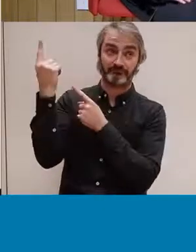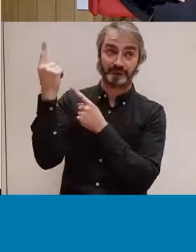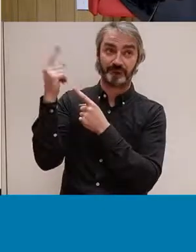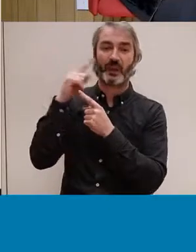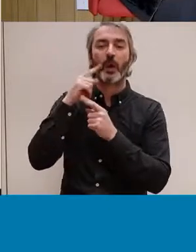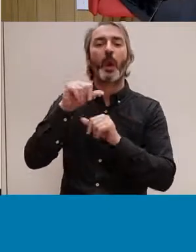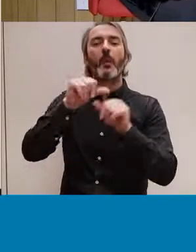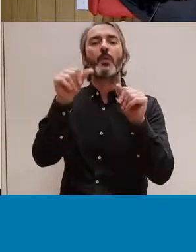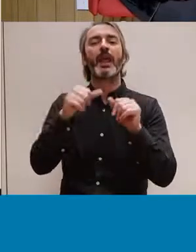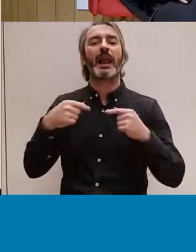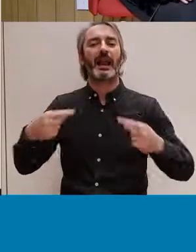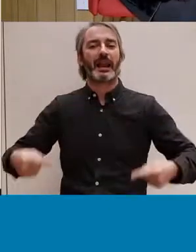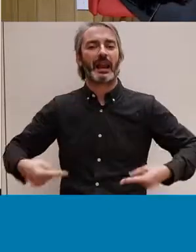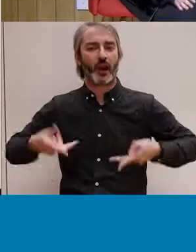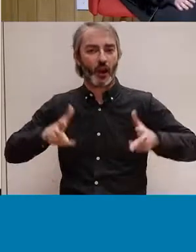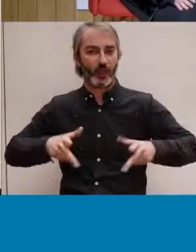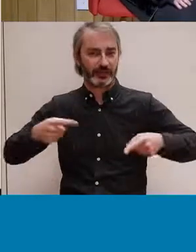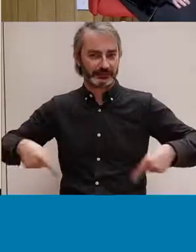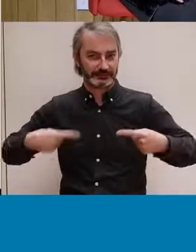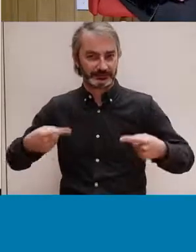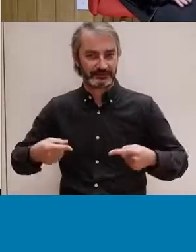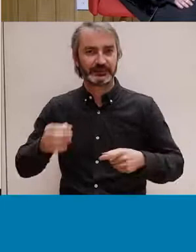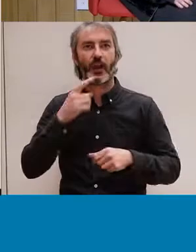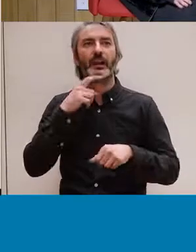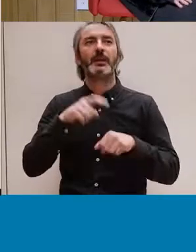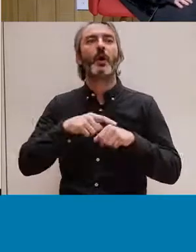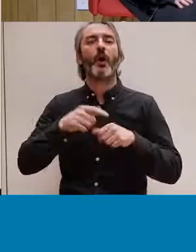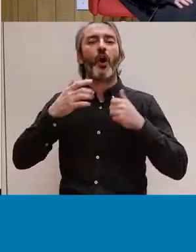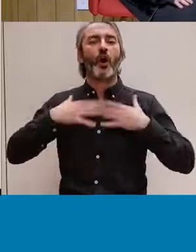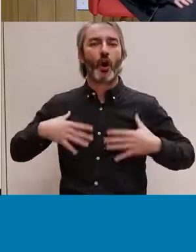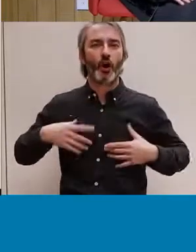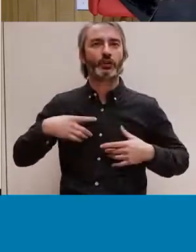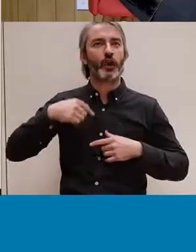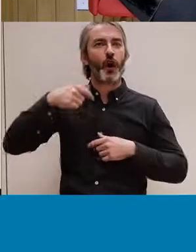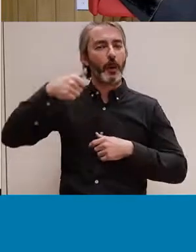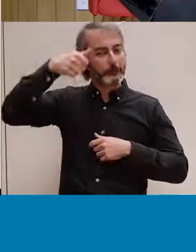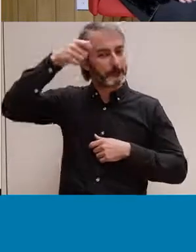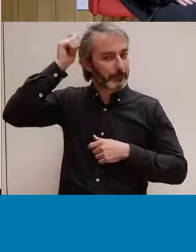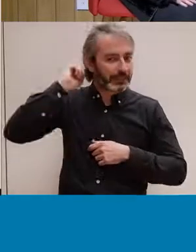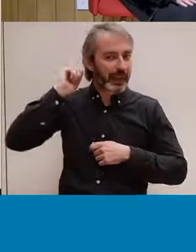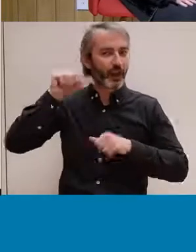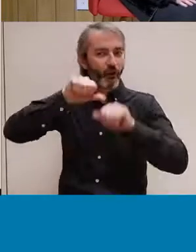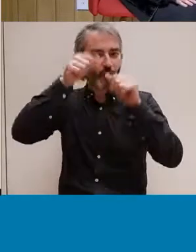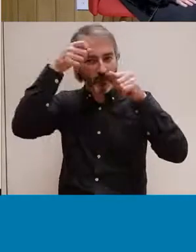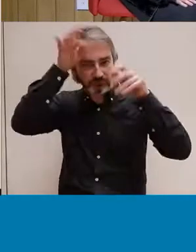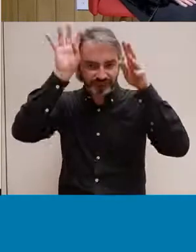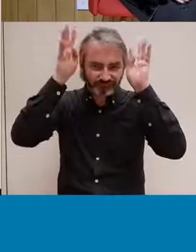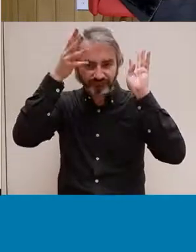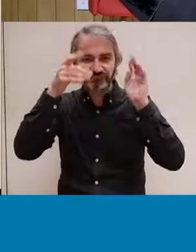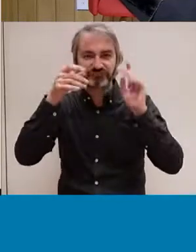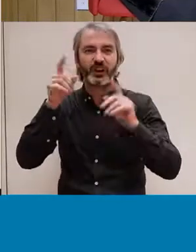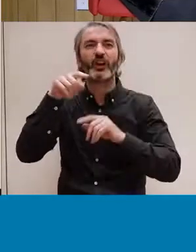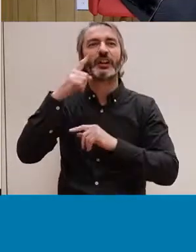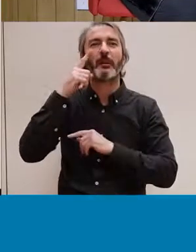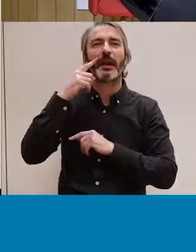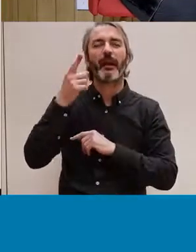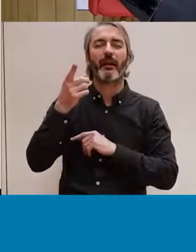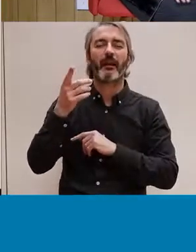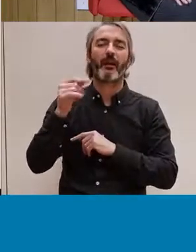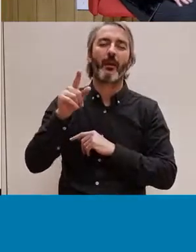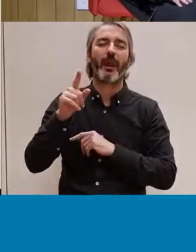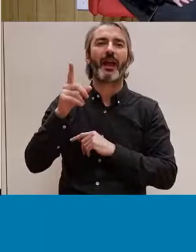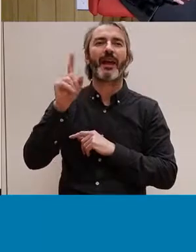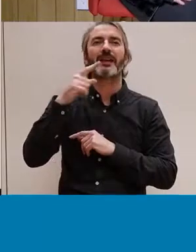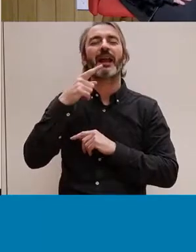de cadira de rodes, el tipus de cos, el tipus de pentinat. No sé, hi ha petits guinyos friquis com la